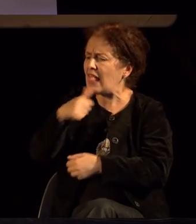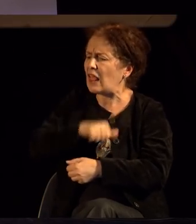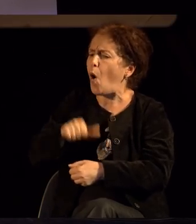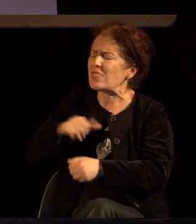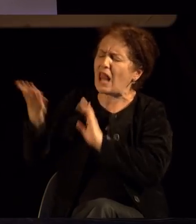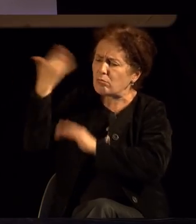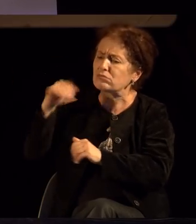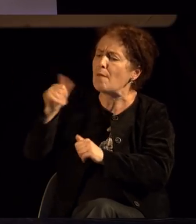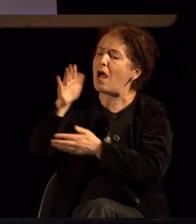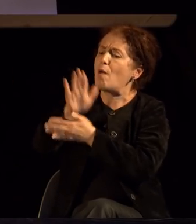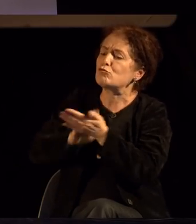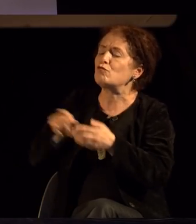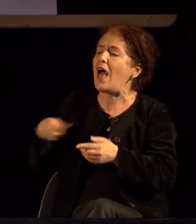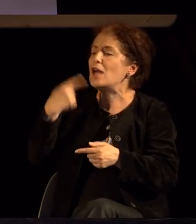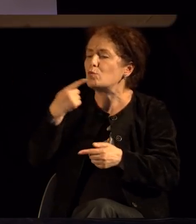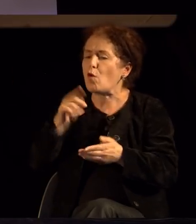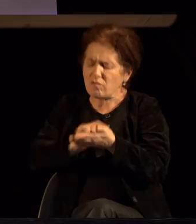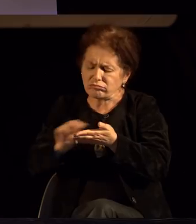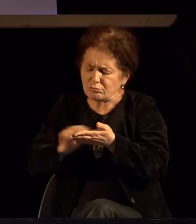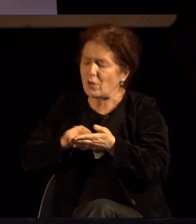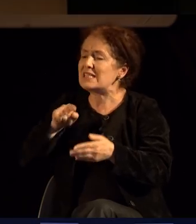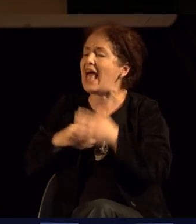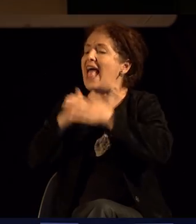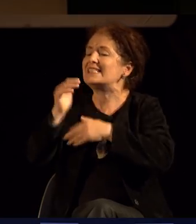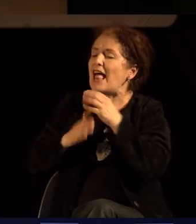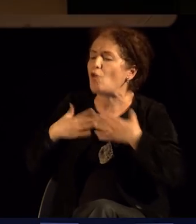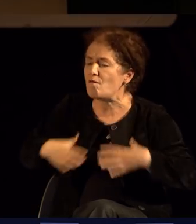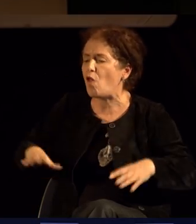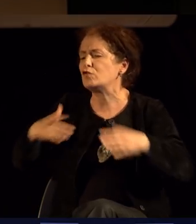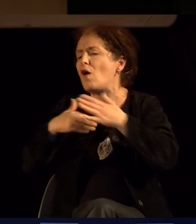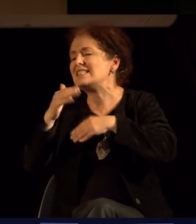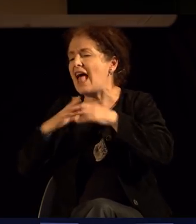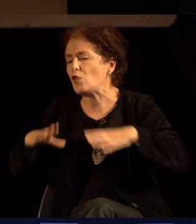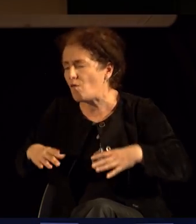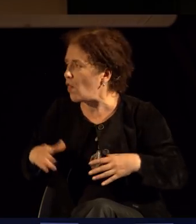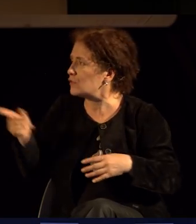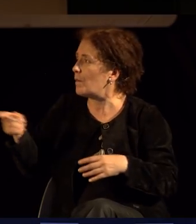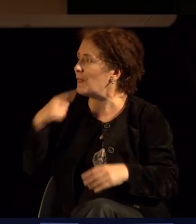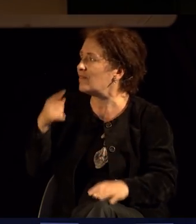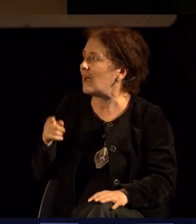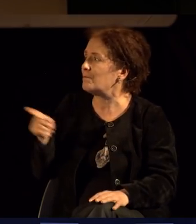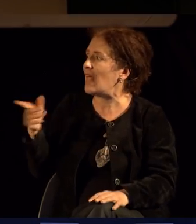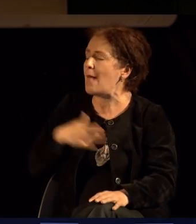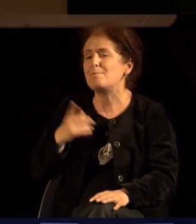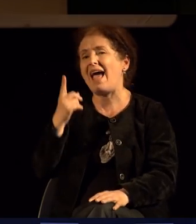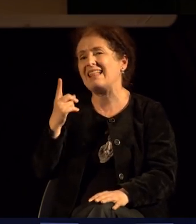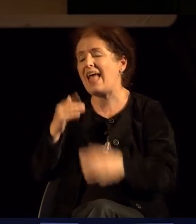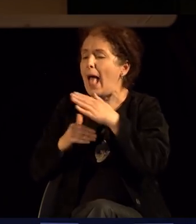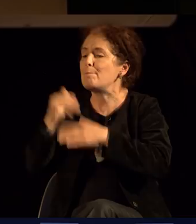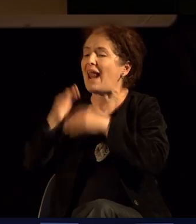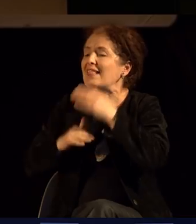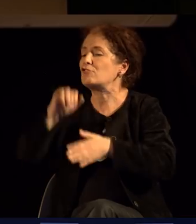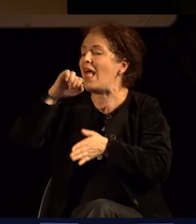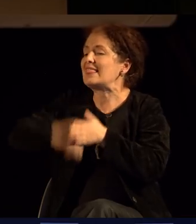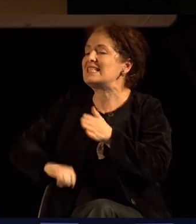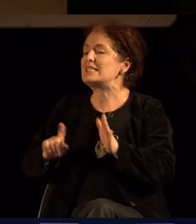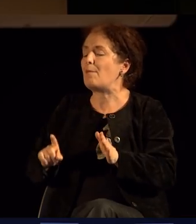кој исто така учи за задоволството. Но, прво да кажеме, во филозофија постоја една практична дисциплина